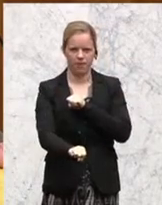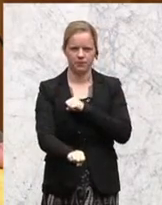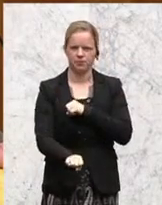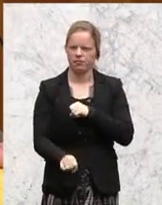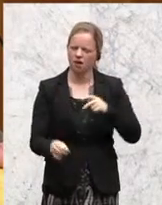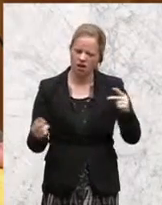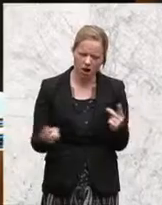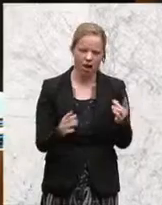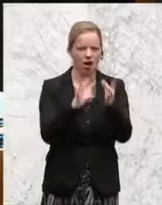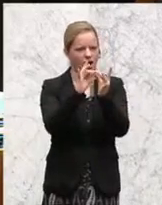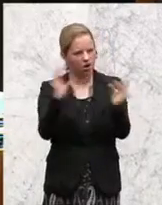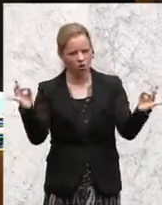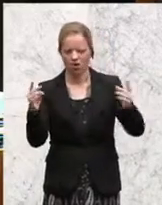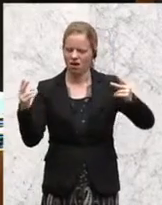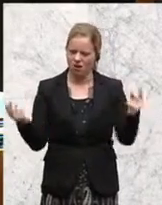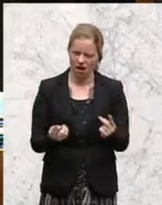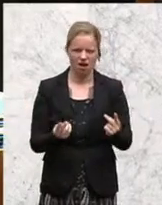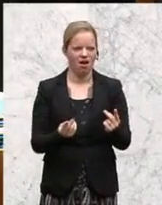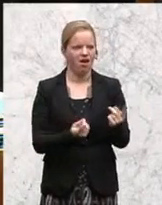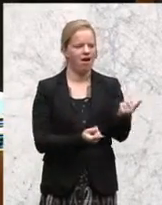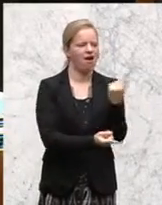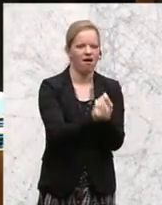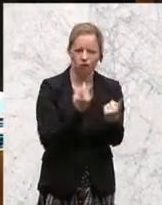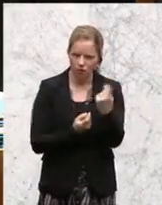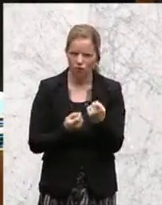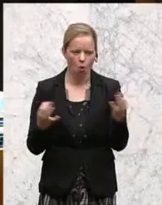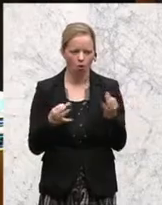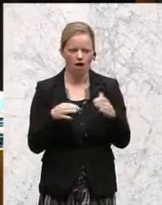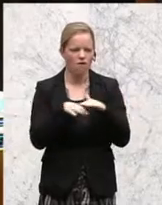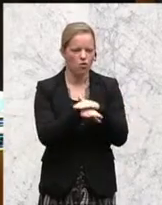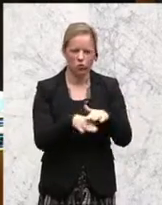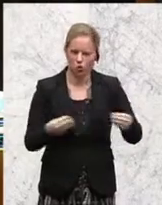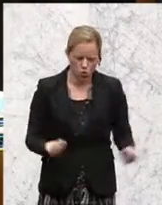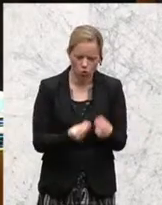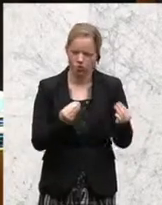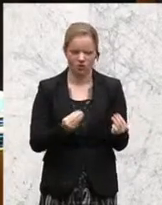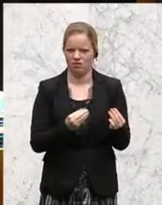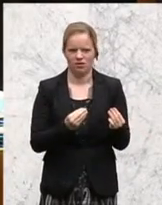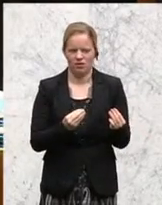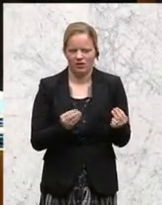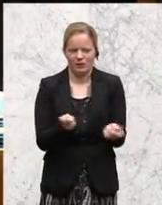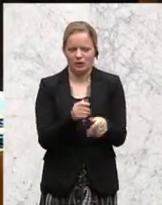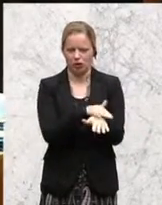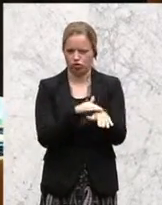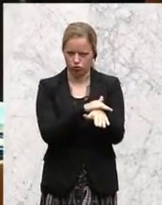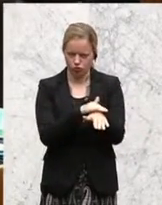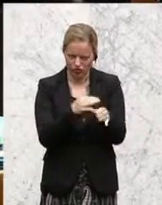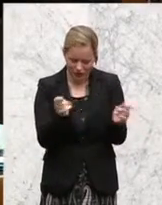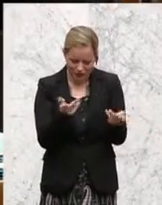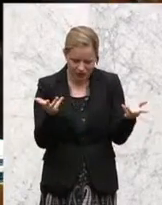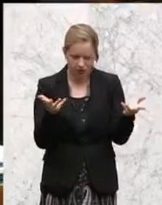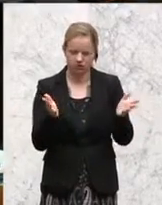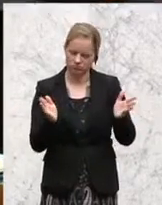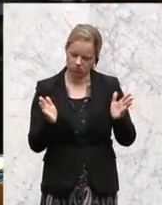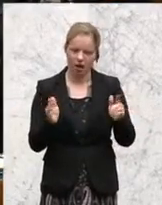keine Herkunft und kein Fluchtgrund ist hier eine Entschuldigung. Aber wenn wir vorbeugen wollen, dann müssen wir wissen, wer oft